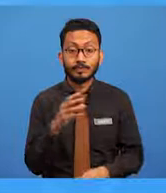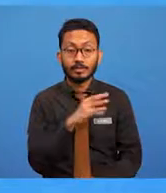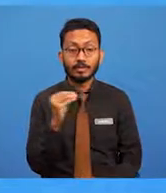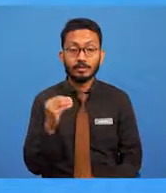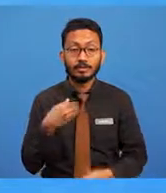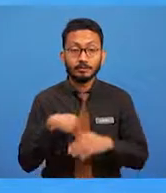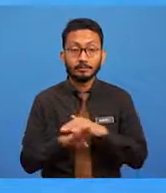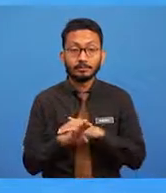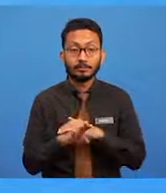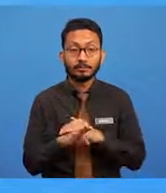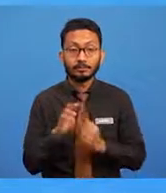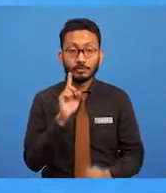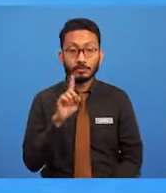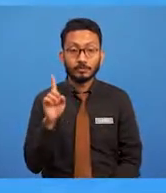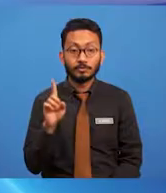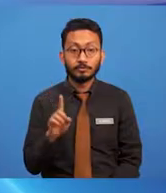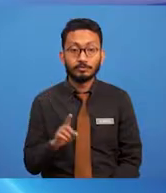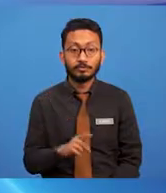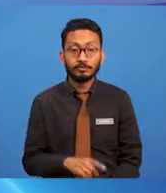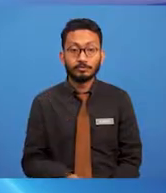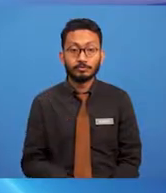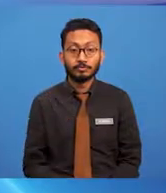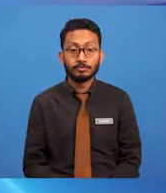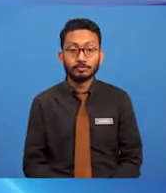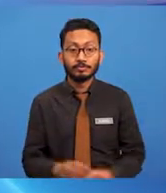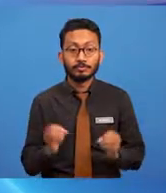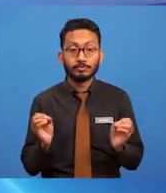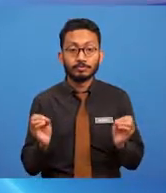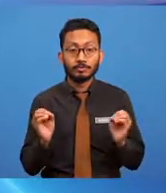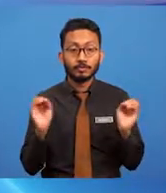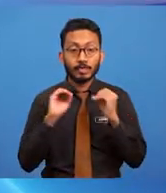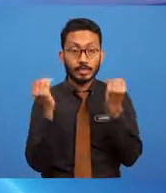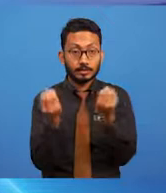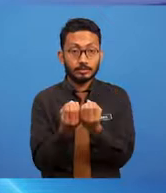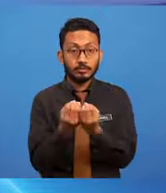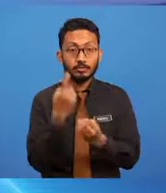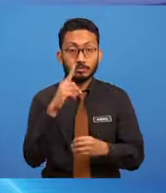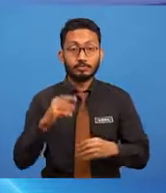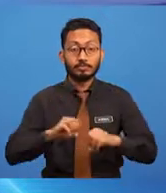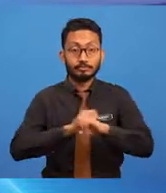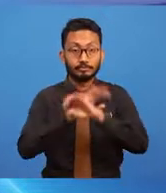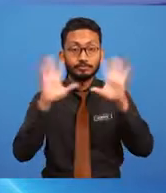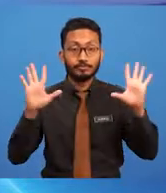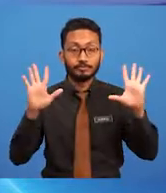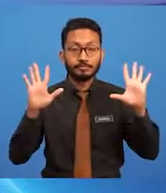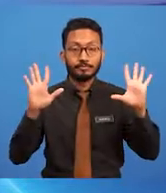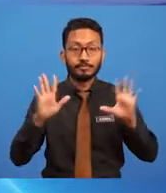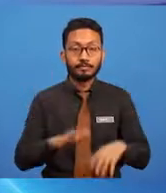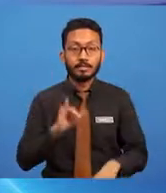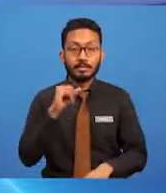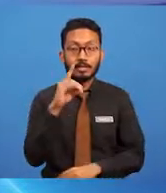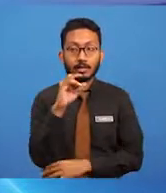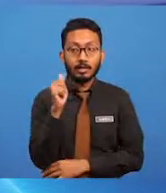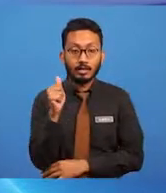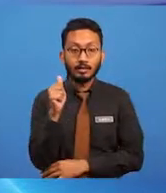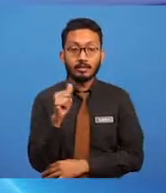sebuah organisasi bertujuan untuk menjelaskan identiti bagi badan tertentu.